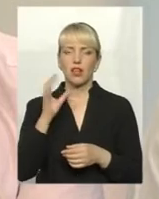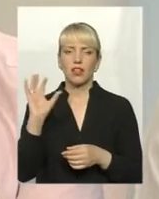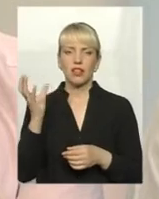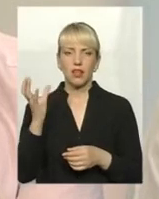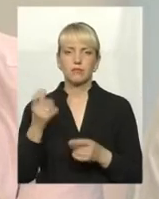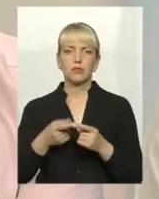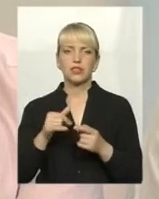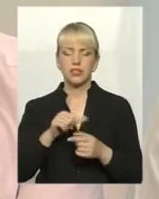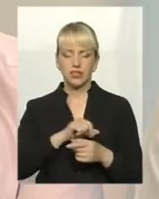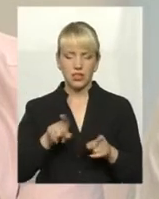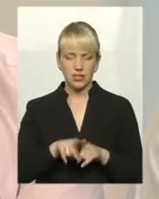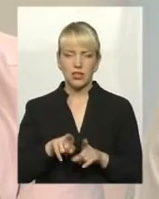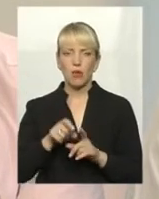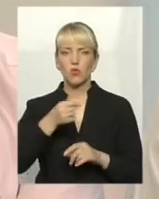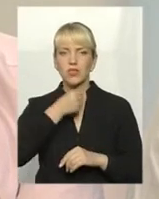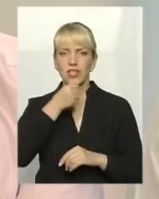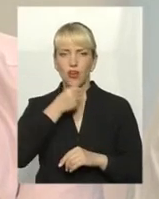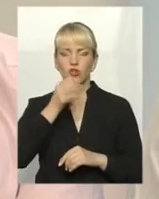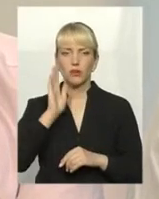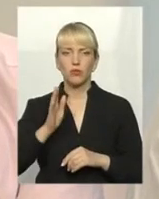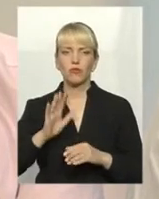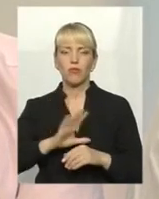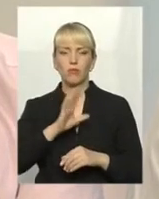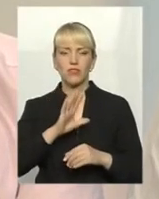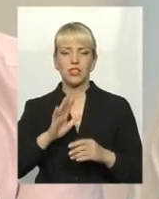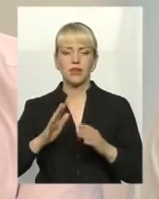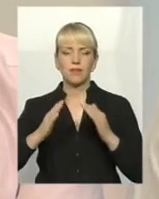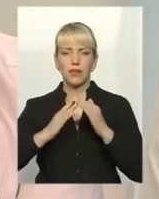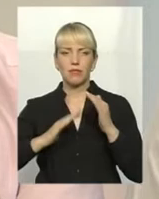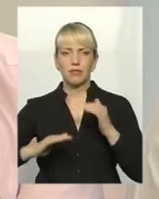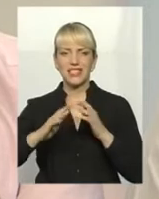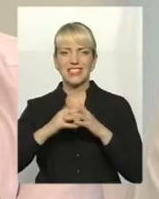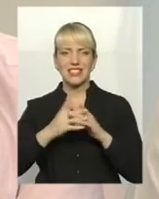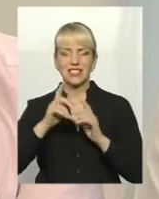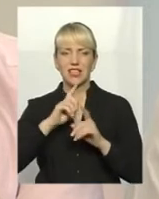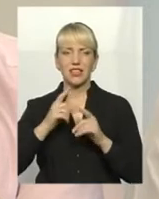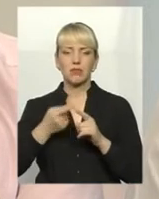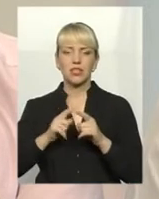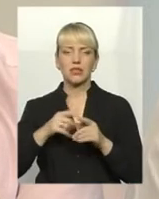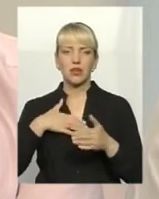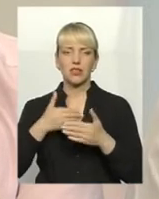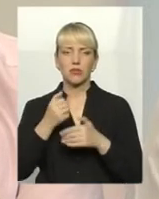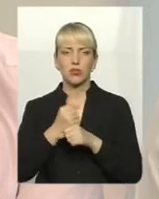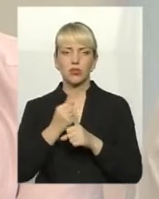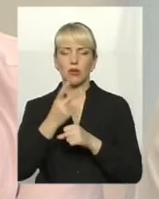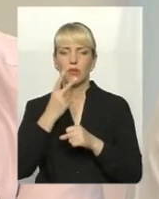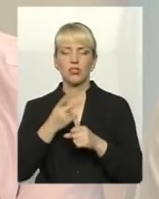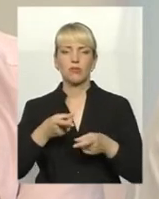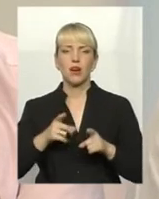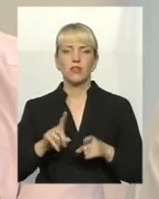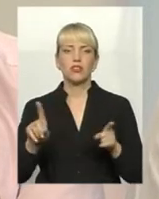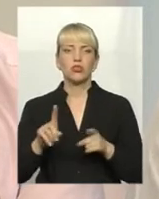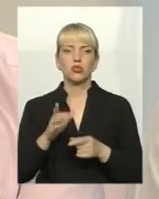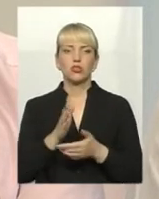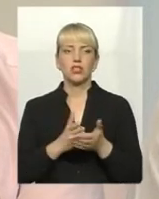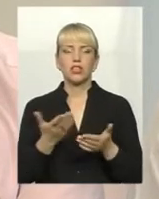само старости будуть в бувших приміщеннях сільських рад. Ми над цим дуже активно працюємо, бо то, що ми бачимо реально, що є